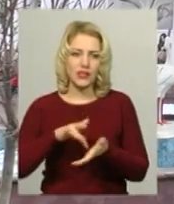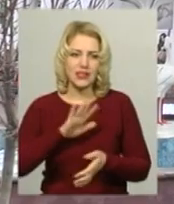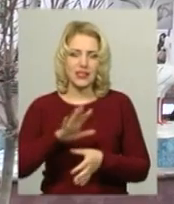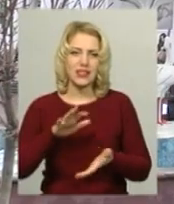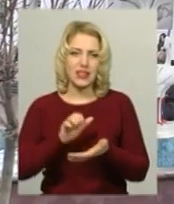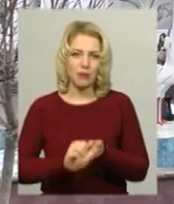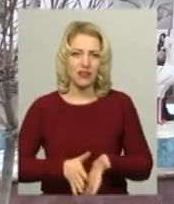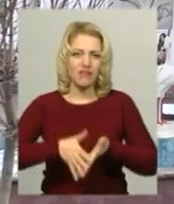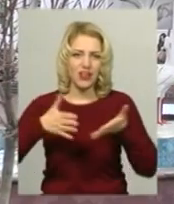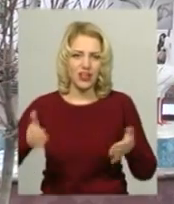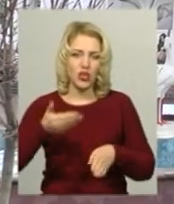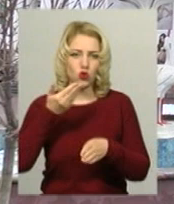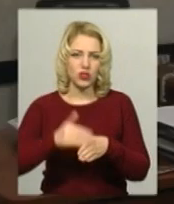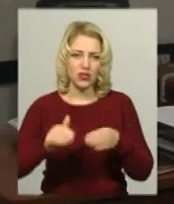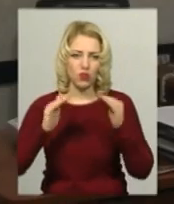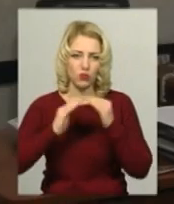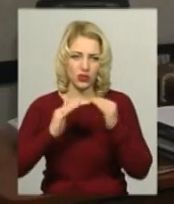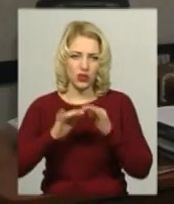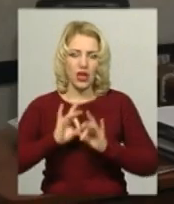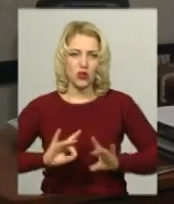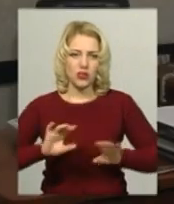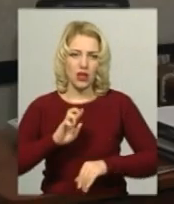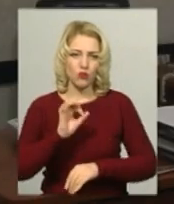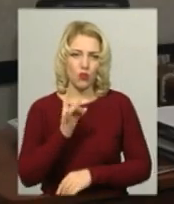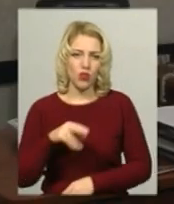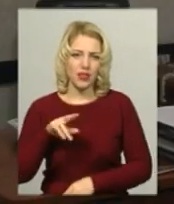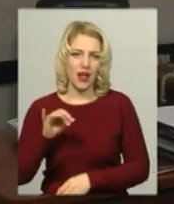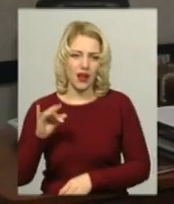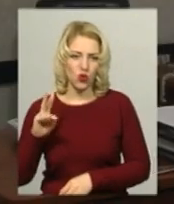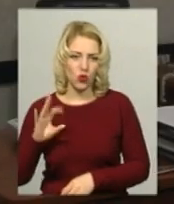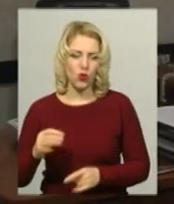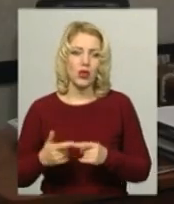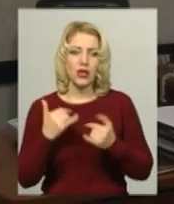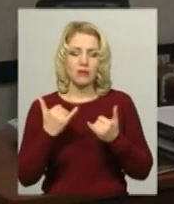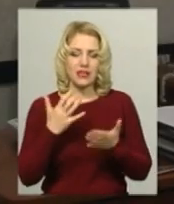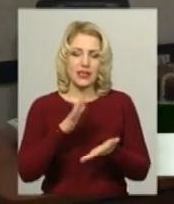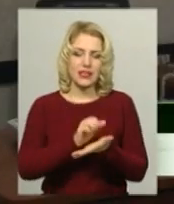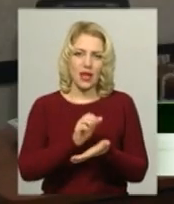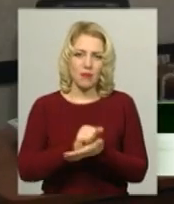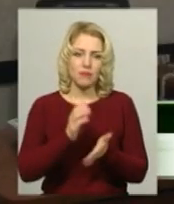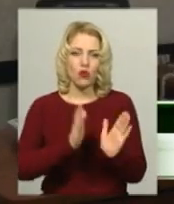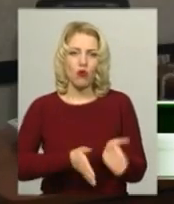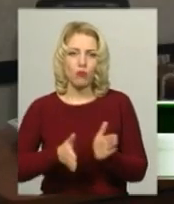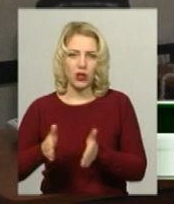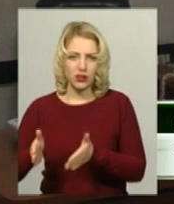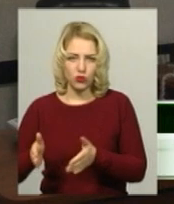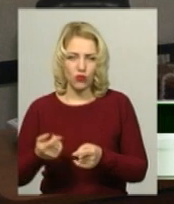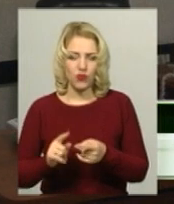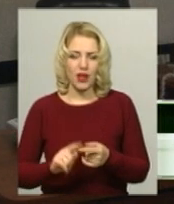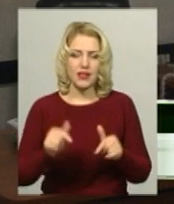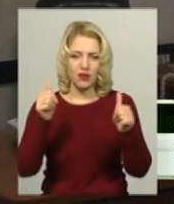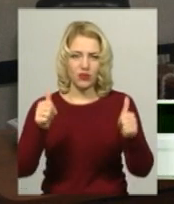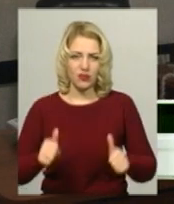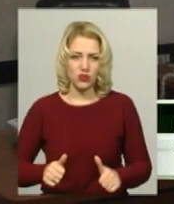будівлі, каже заступник міського голови Андрій Бондаренко. Ми зараз займаємося опорядкуванням вивісок в Хмельницькому. Прийняли